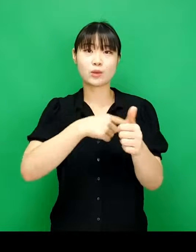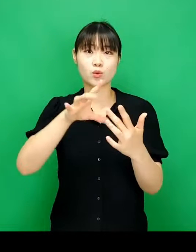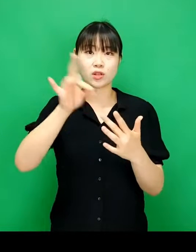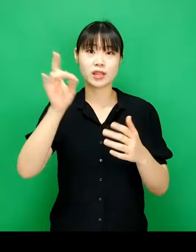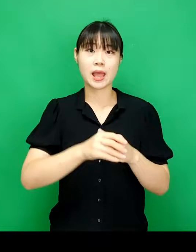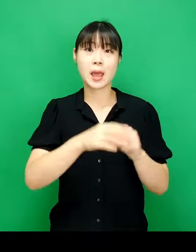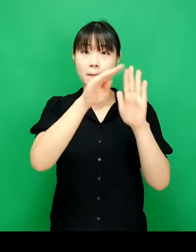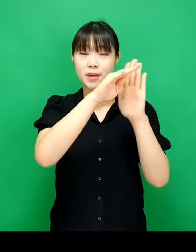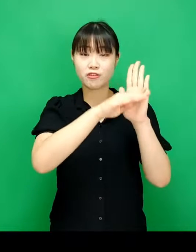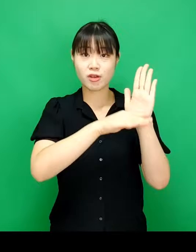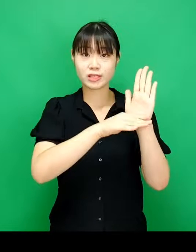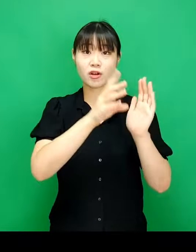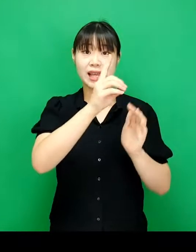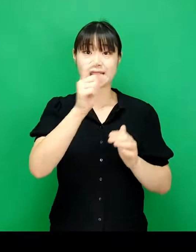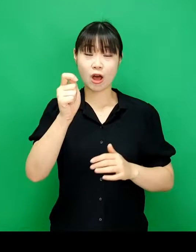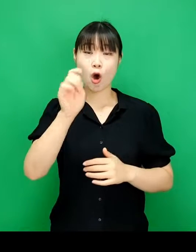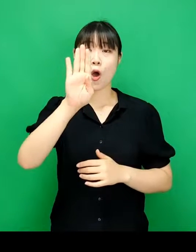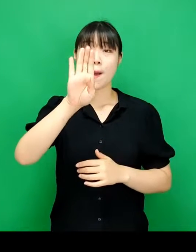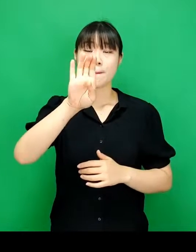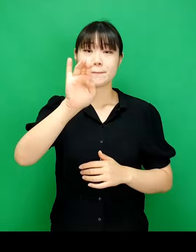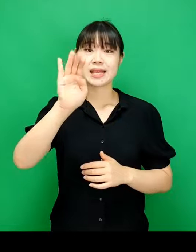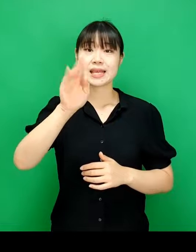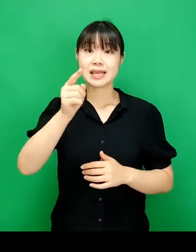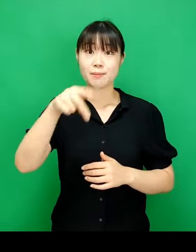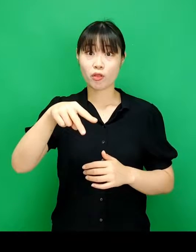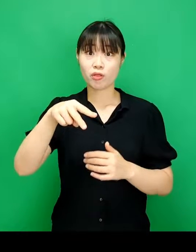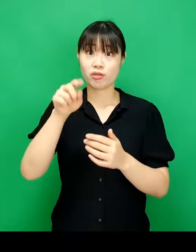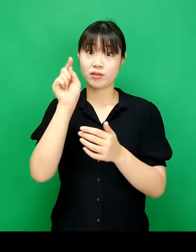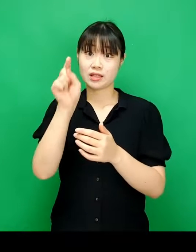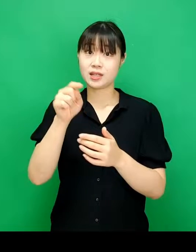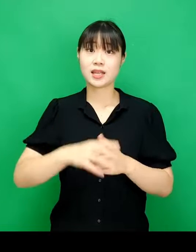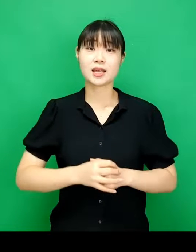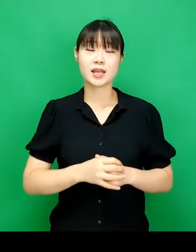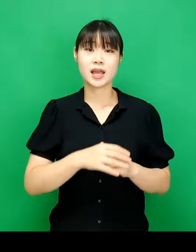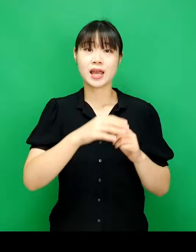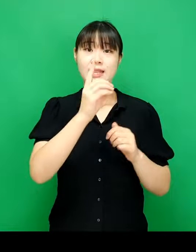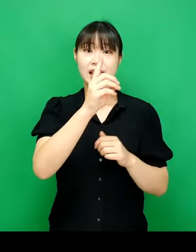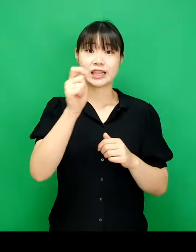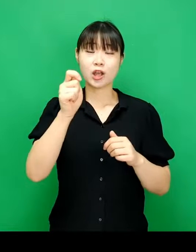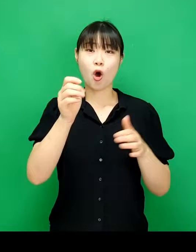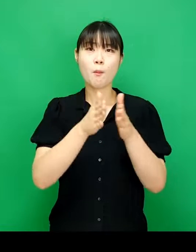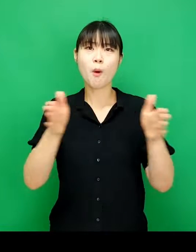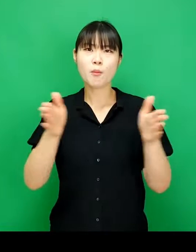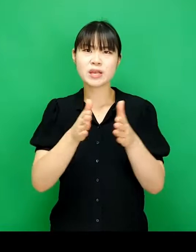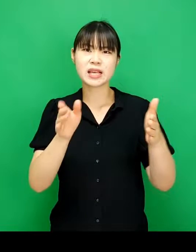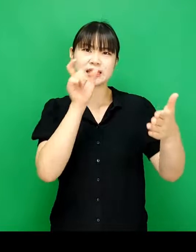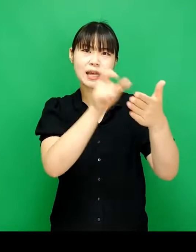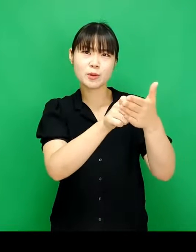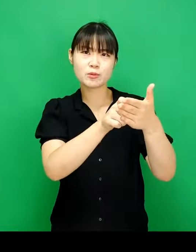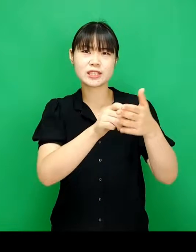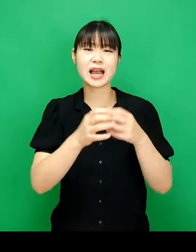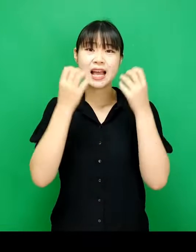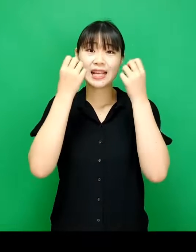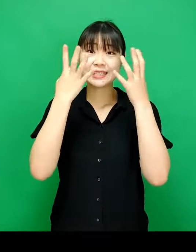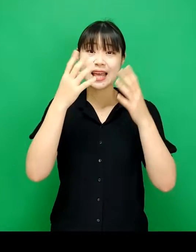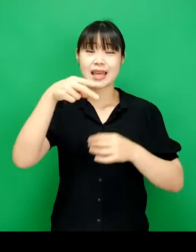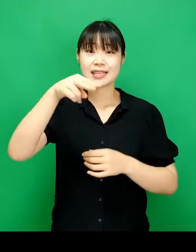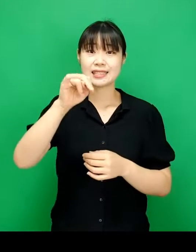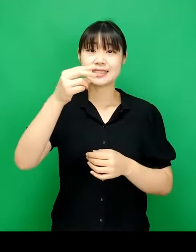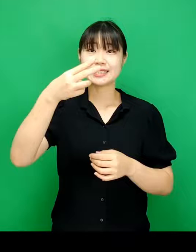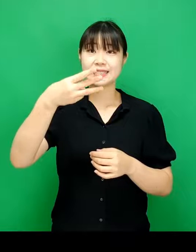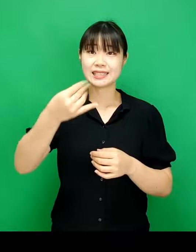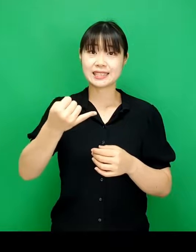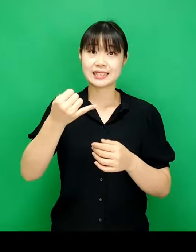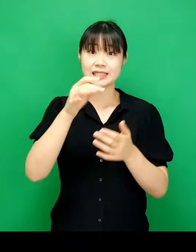메뉴에서 데이터, 피버 테이블을 클릭합니다 데이터 범위와 삽입 위치가